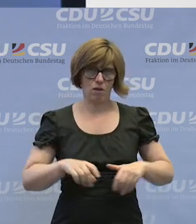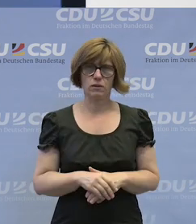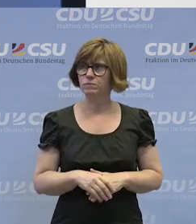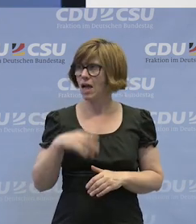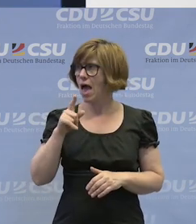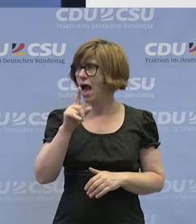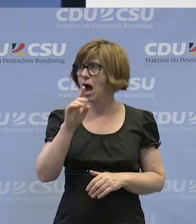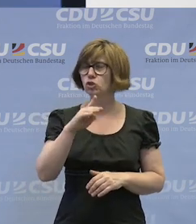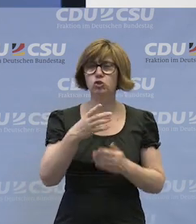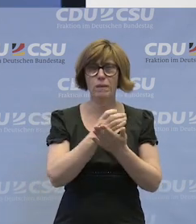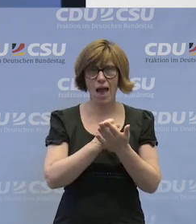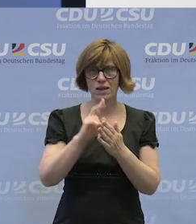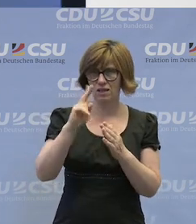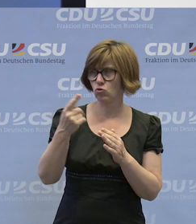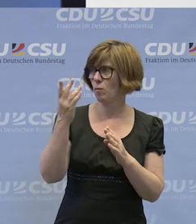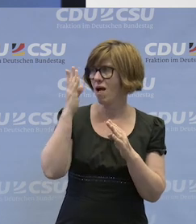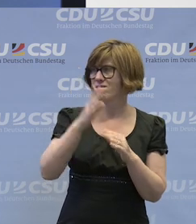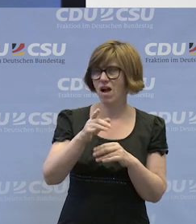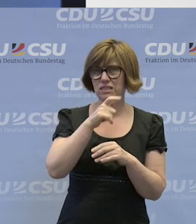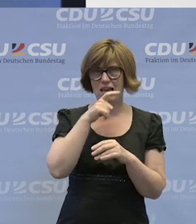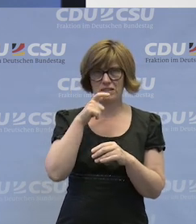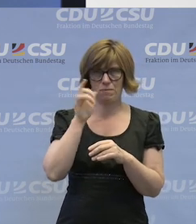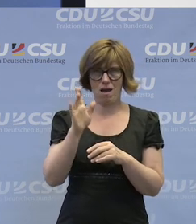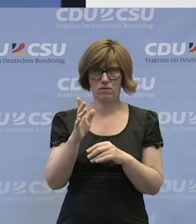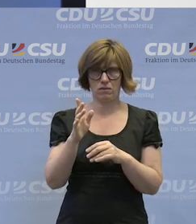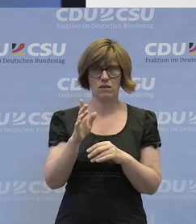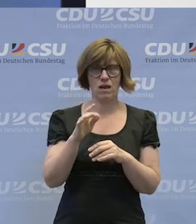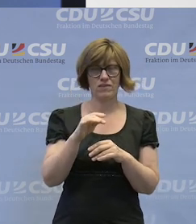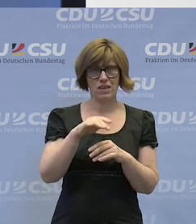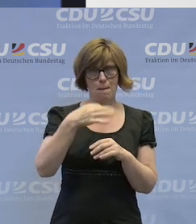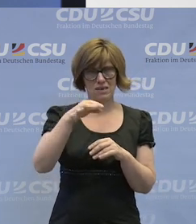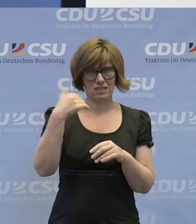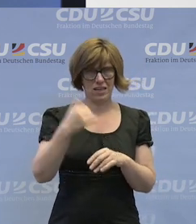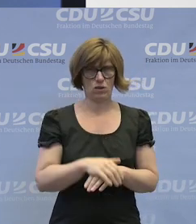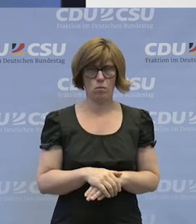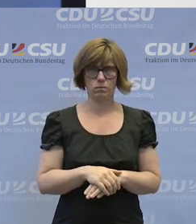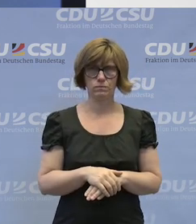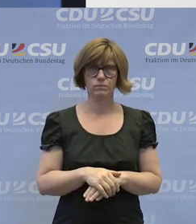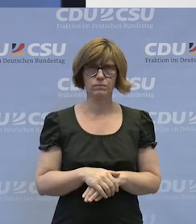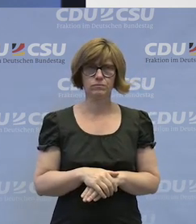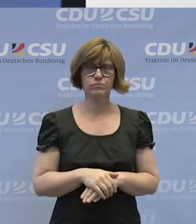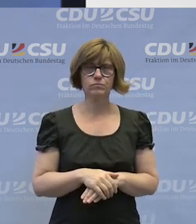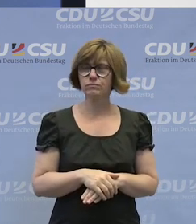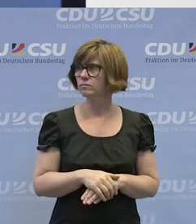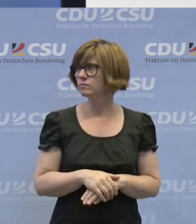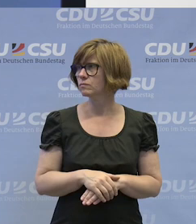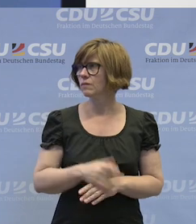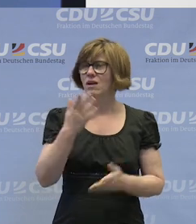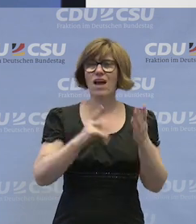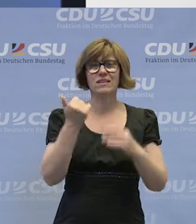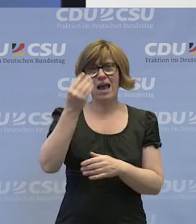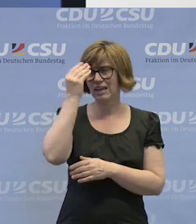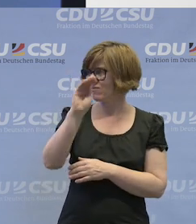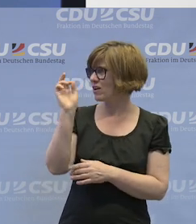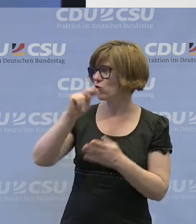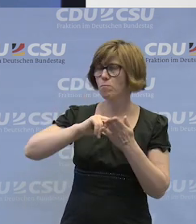Bitte, Herr Sperlich. Und dann haben wir hier nochmal Fachexpertise aus dem Arbeitsministerium. Ja, Arbeitsministerium. Entschuldigung. Also da vielleicht noch ein Hinweis